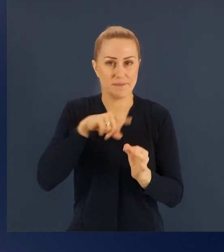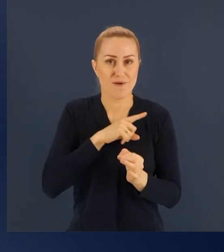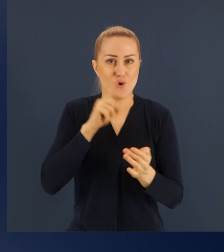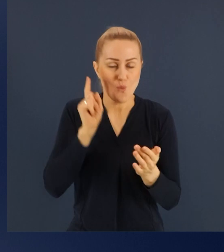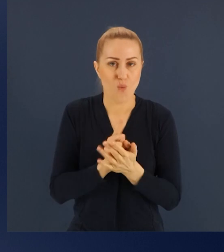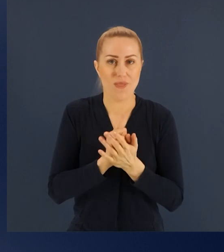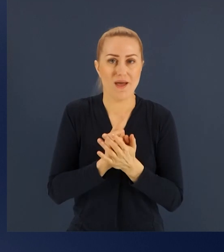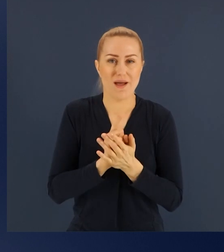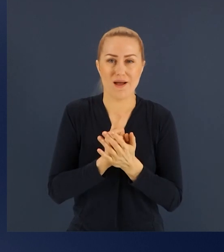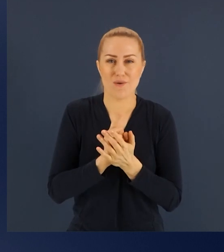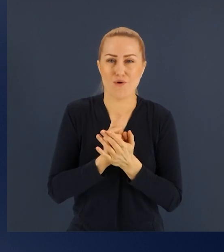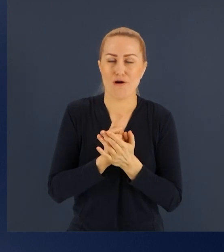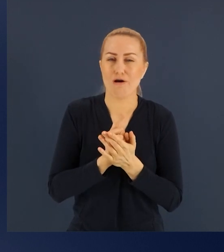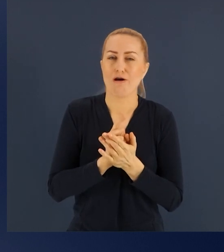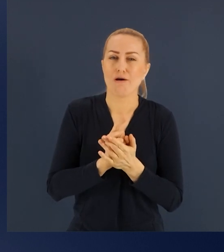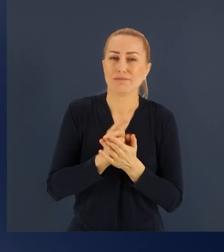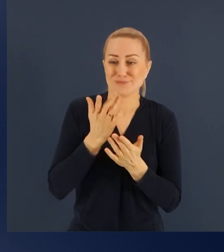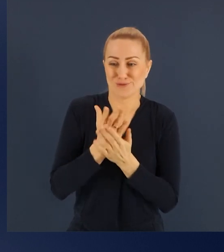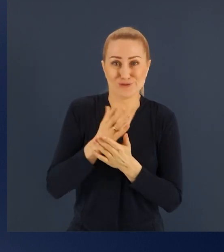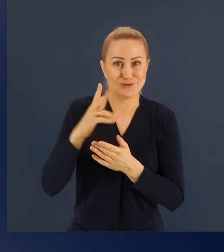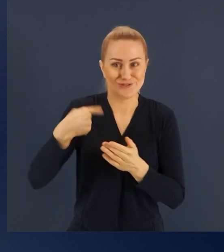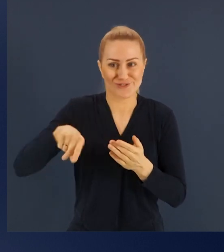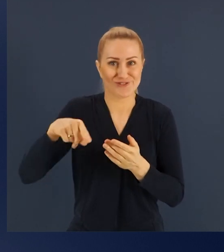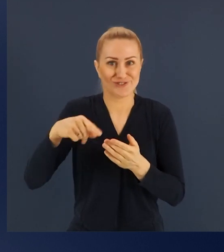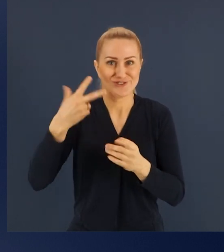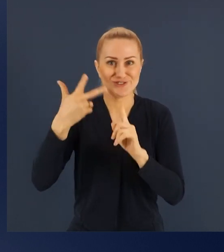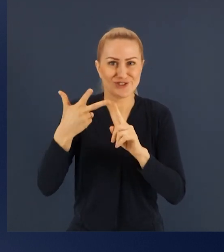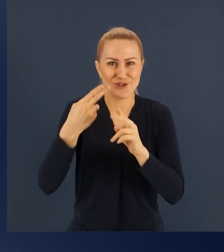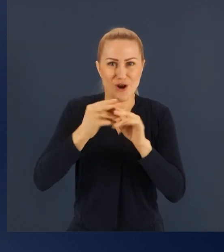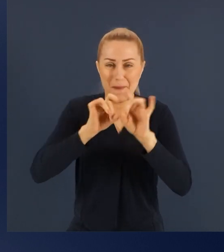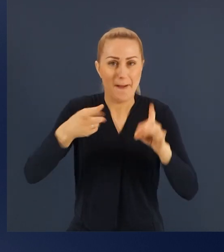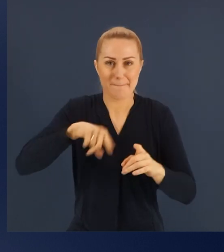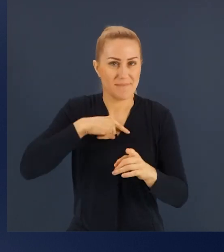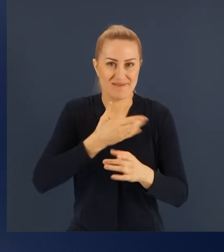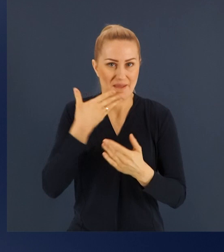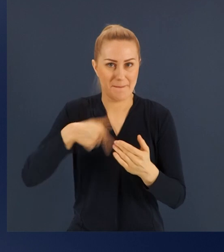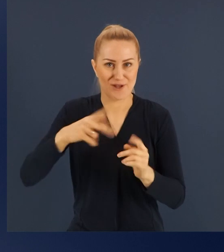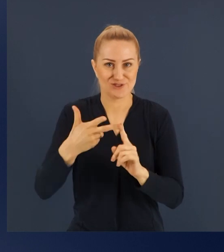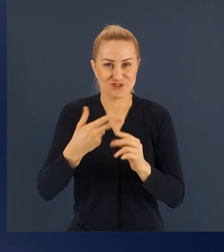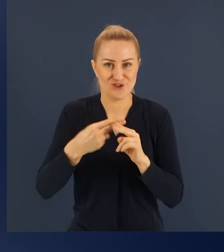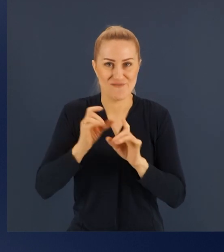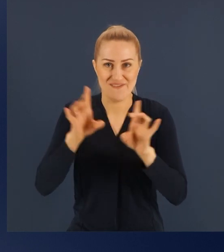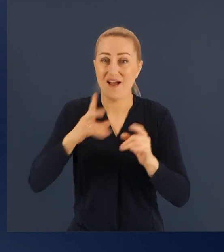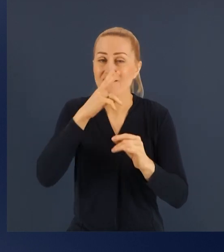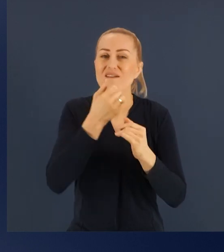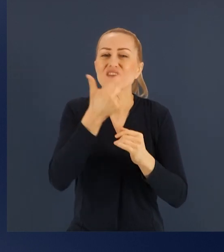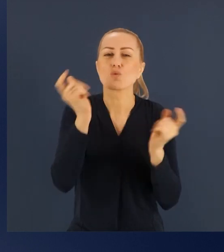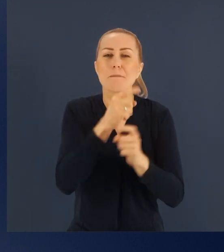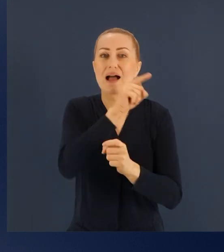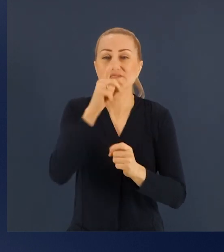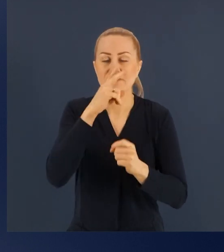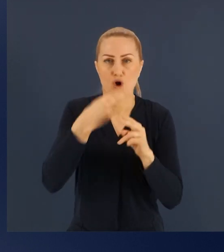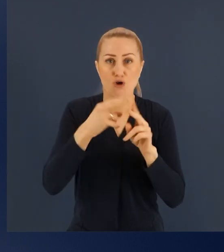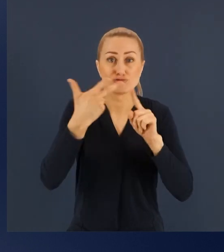fali koronawirusa, która w kilku krajach uderzyła bardzo mocno. Eksperci mówią, że dzięki temu, że wprowadziliśmy